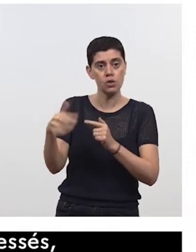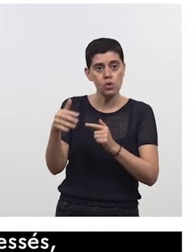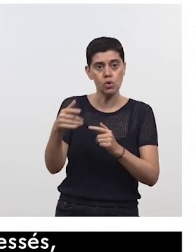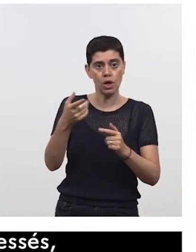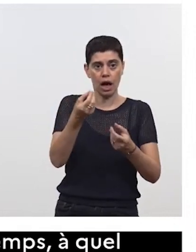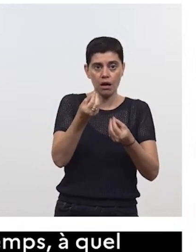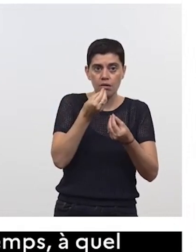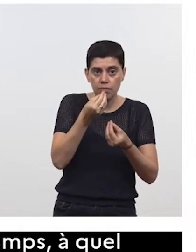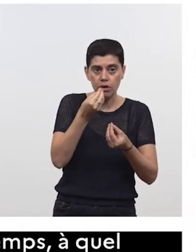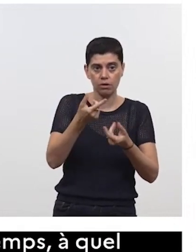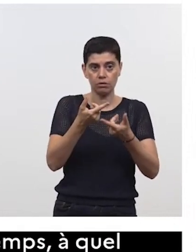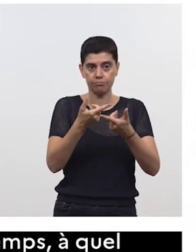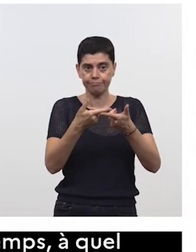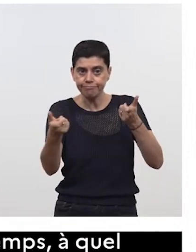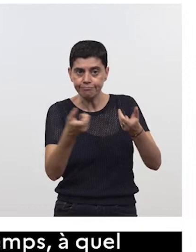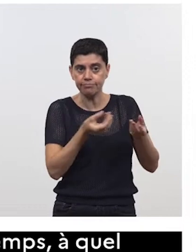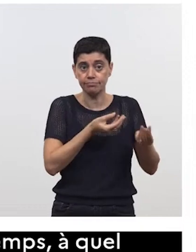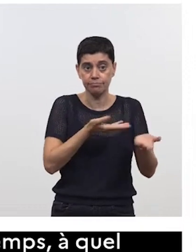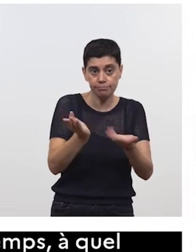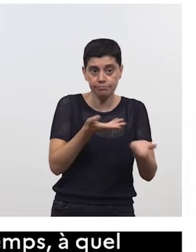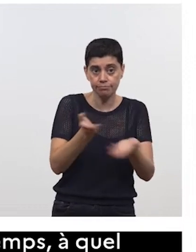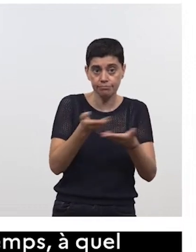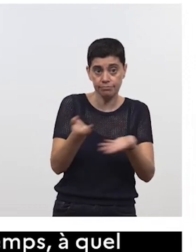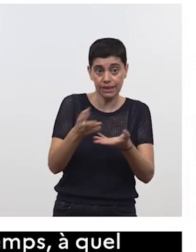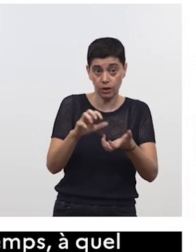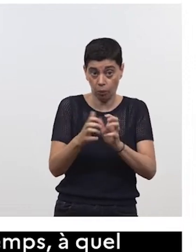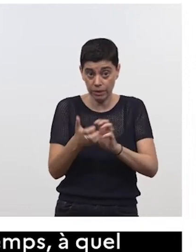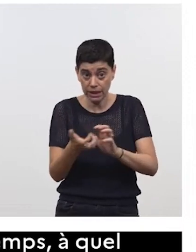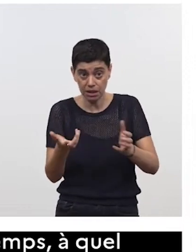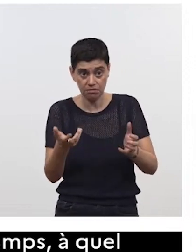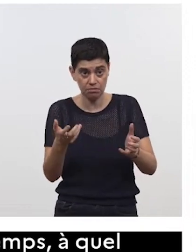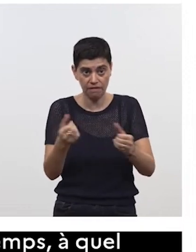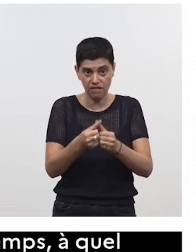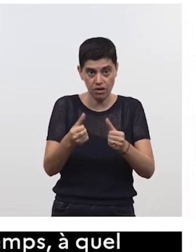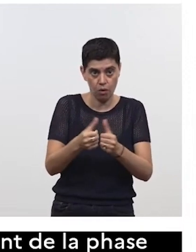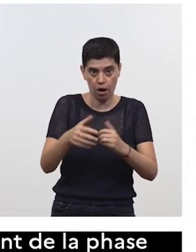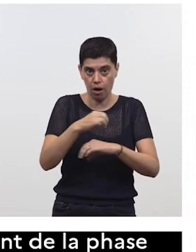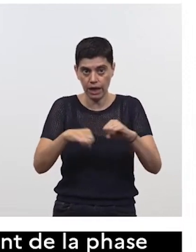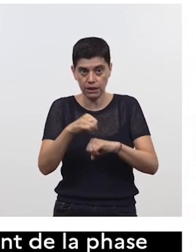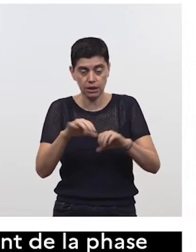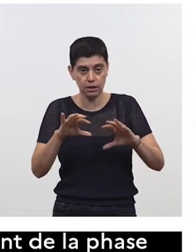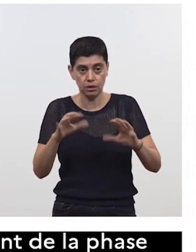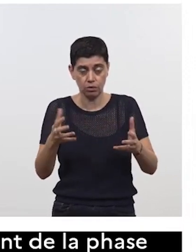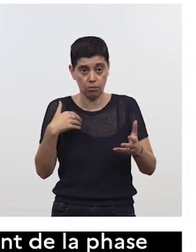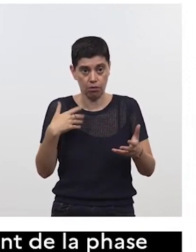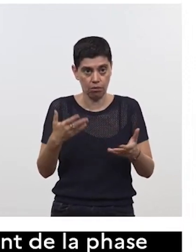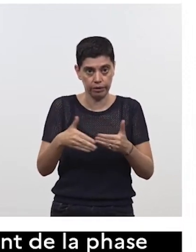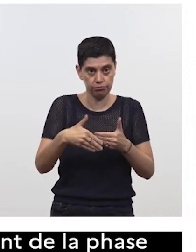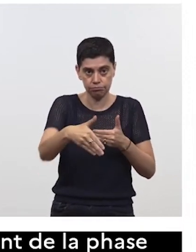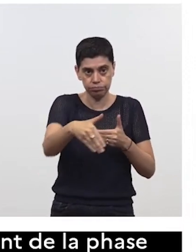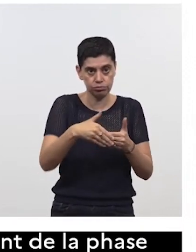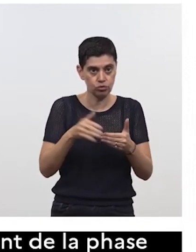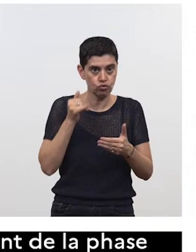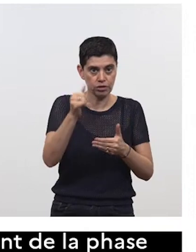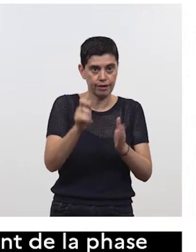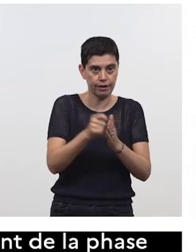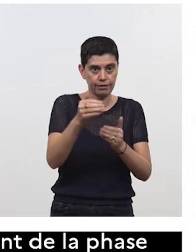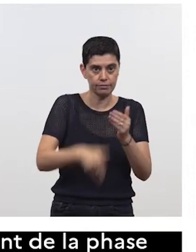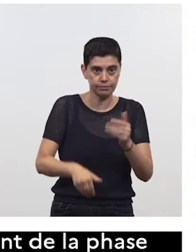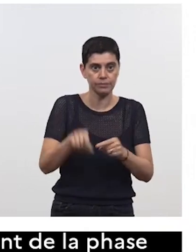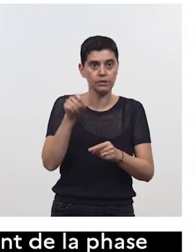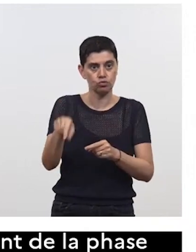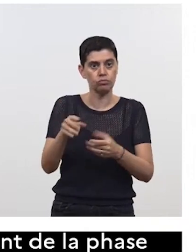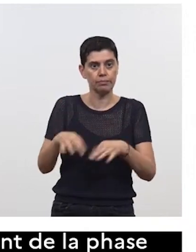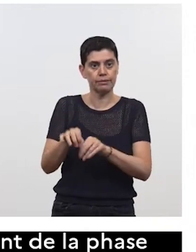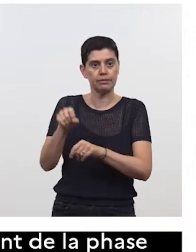compliqué est-ce que vous pouvez y faire quelque chose pour y remédier et combien de est-ce que cela peut durer ? La situation au Niger elle est